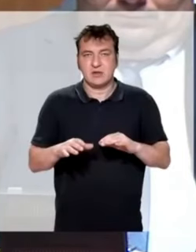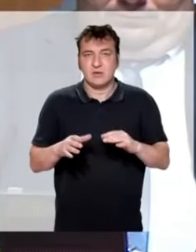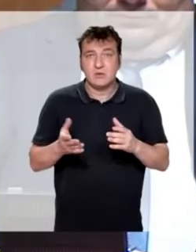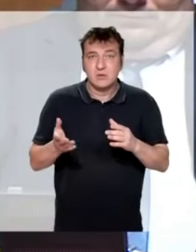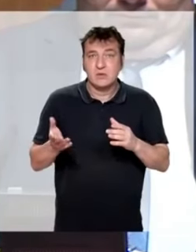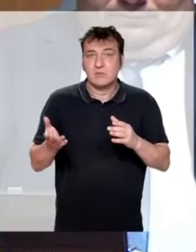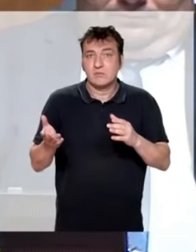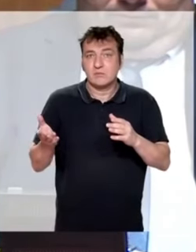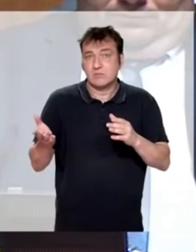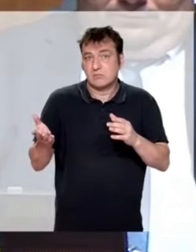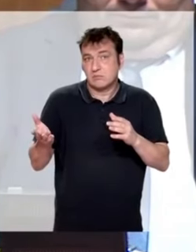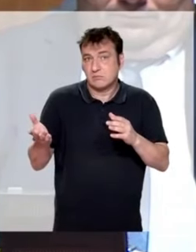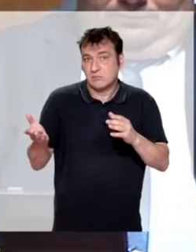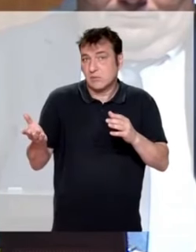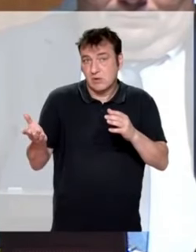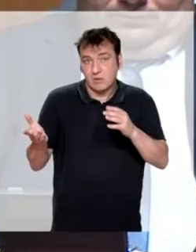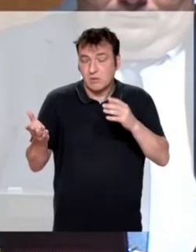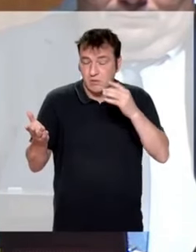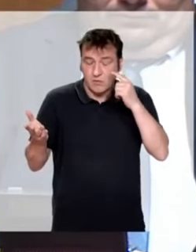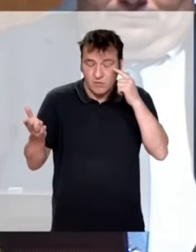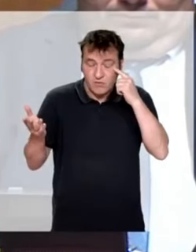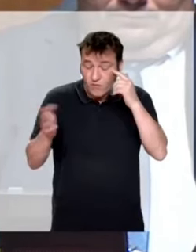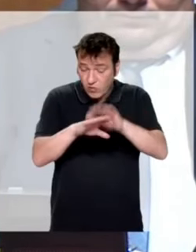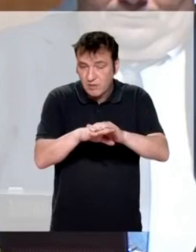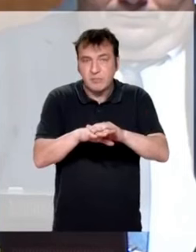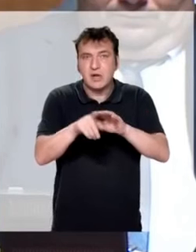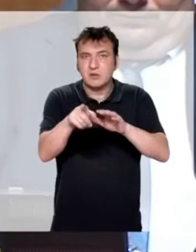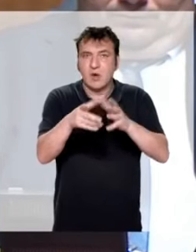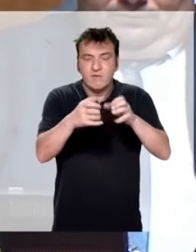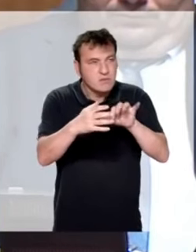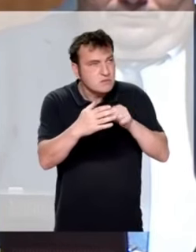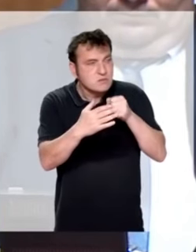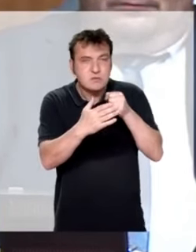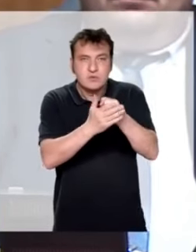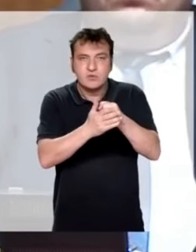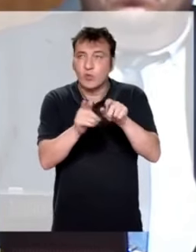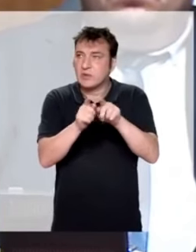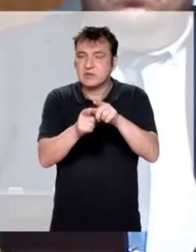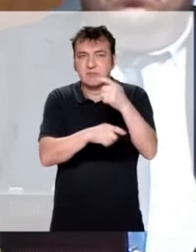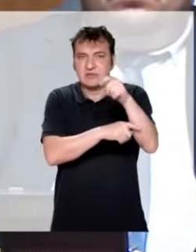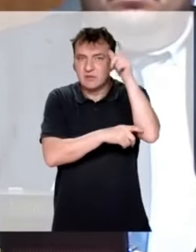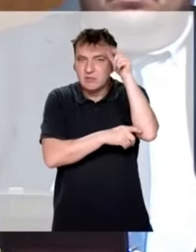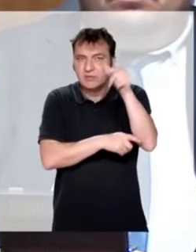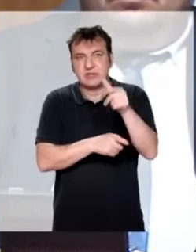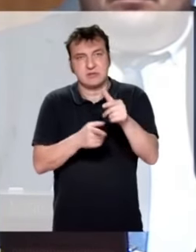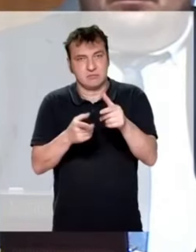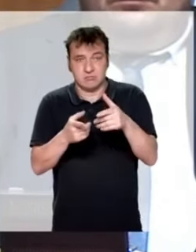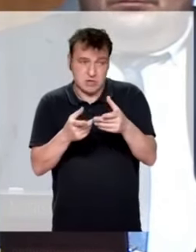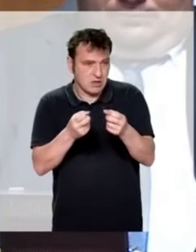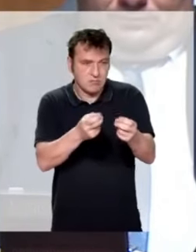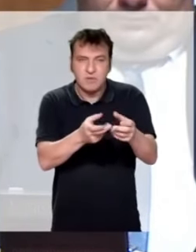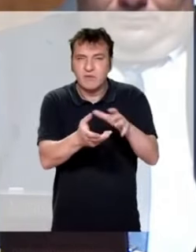que votre jusqu'au boutisme et celui du Président de la République a plongé la Nouvelle-Calédonie dans une crise profonde,